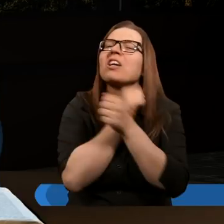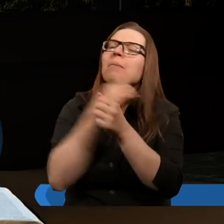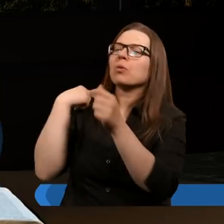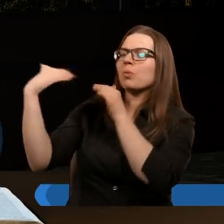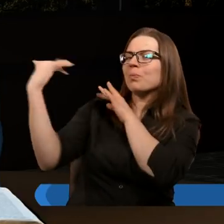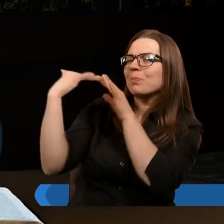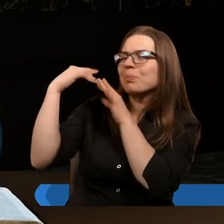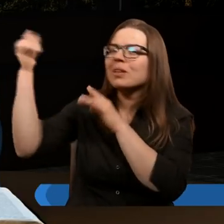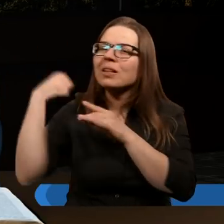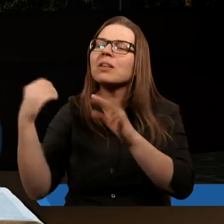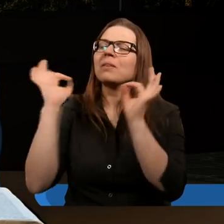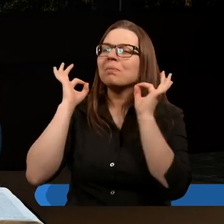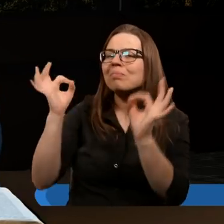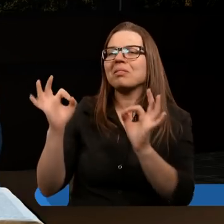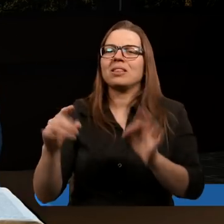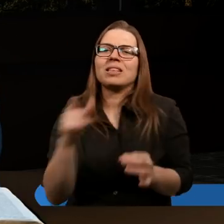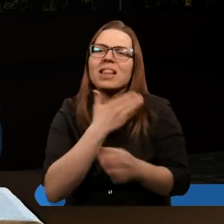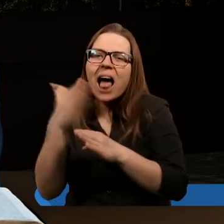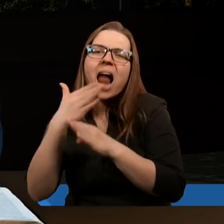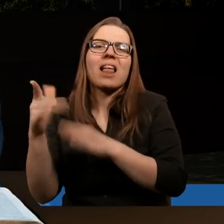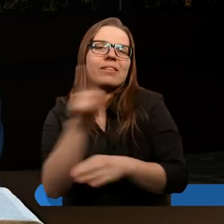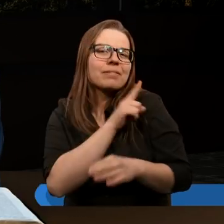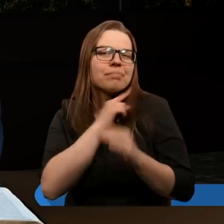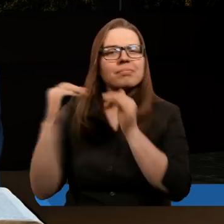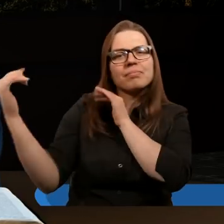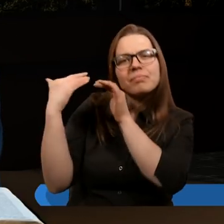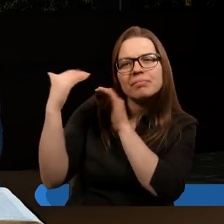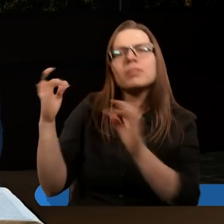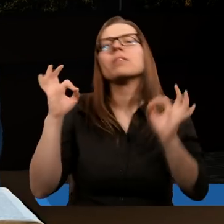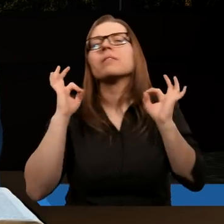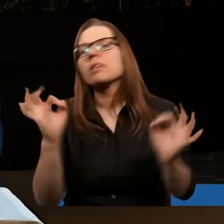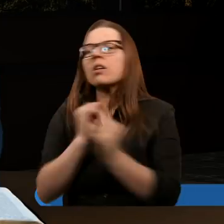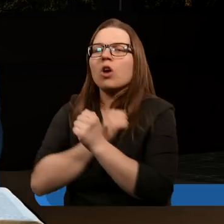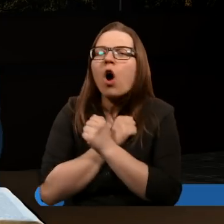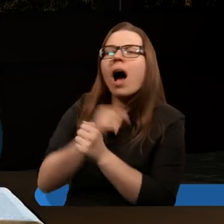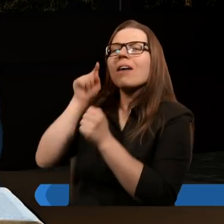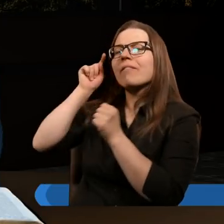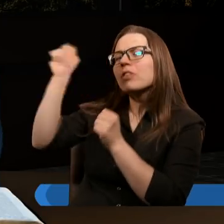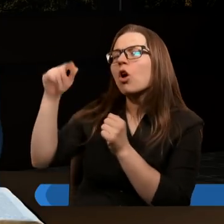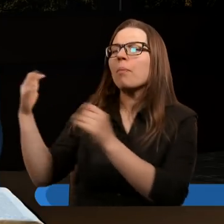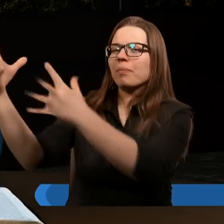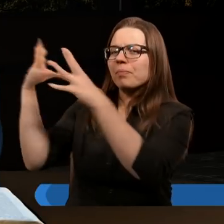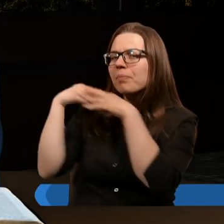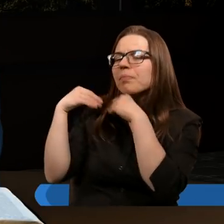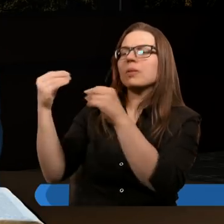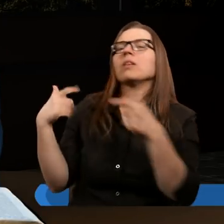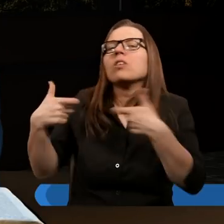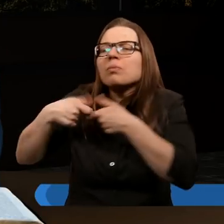a jeśli gdzieś ją zagubiliśmy, odnaleźć ponownie, byśmy tak rozkochani w Tobie przypominali ten